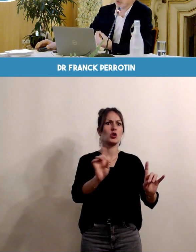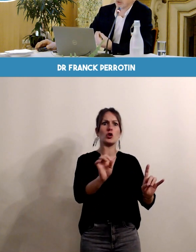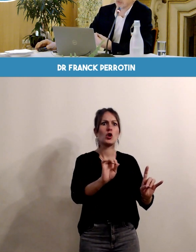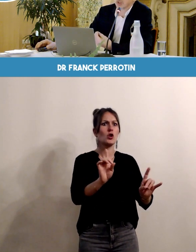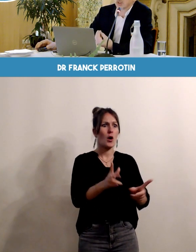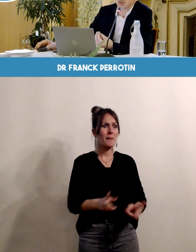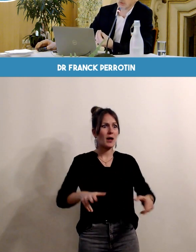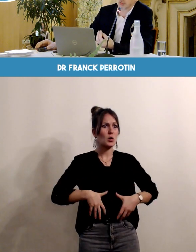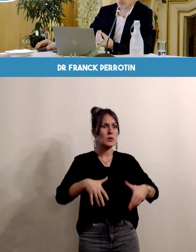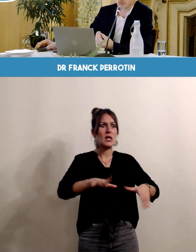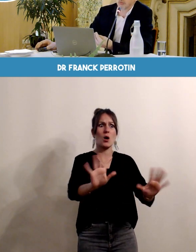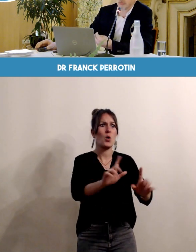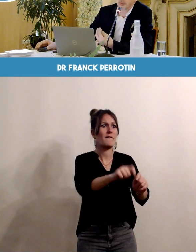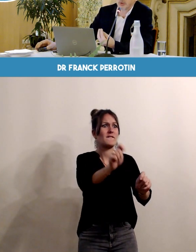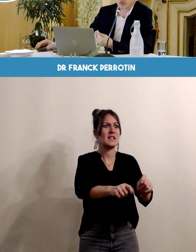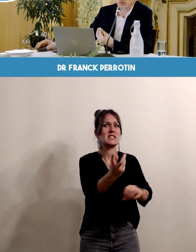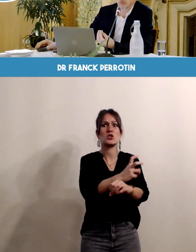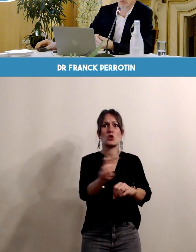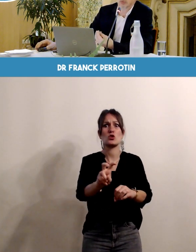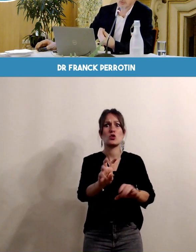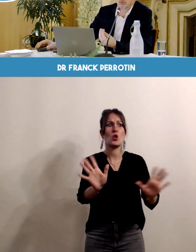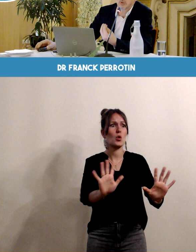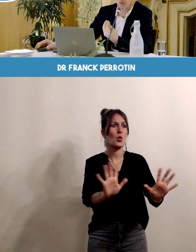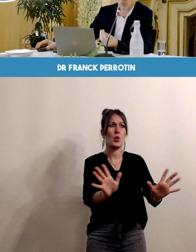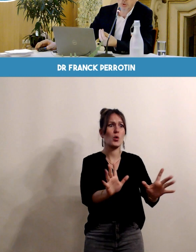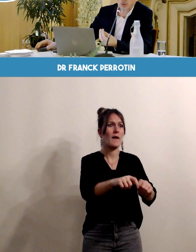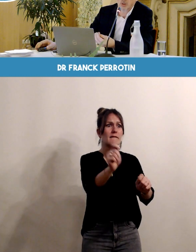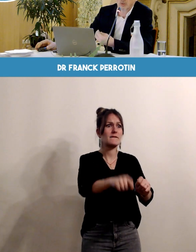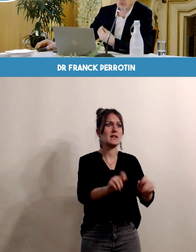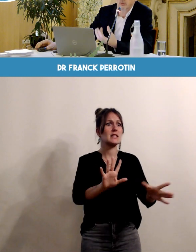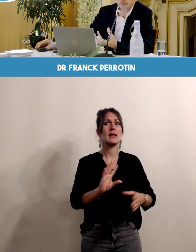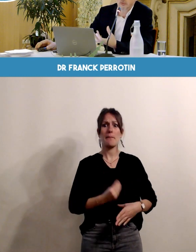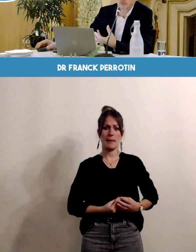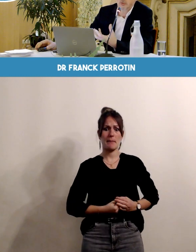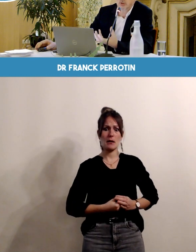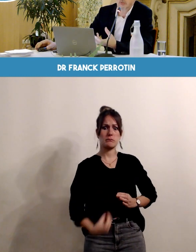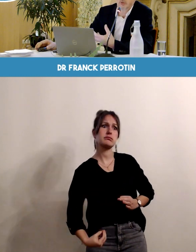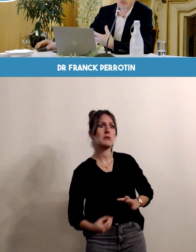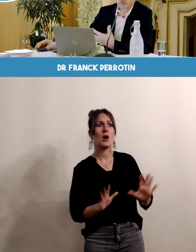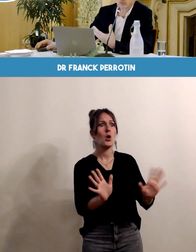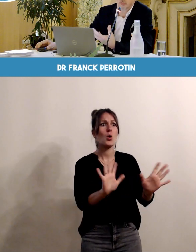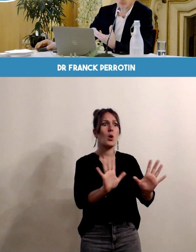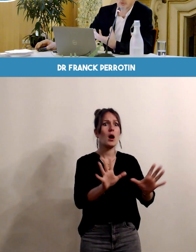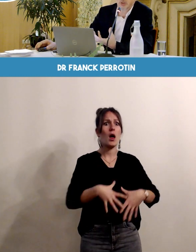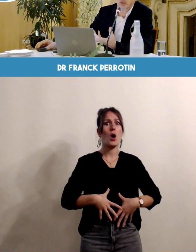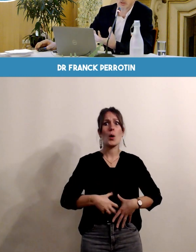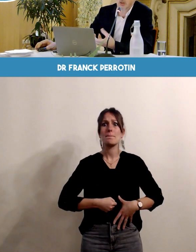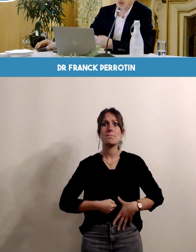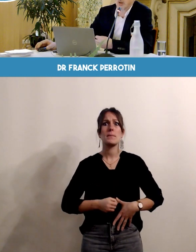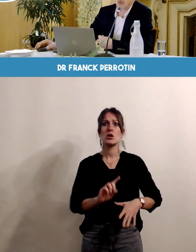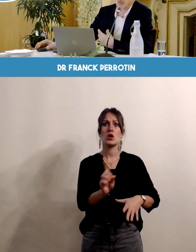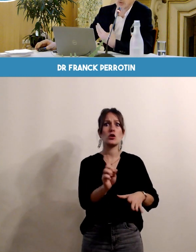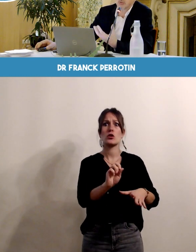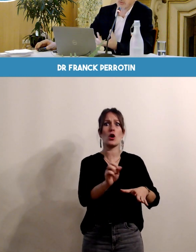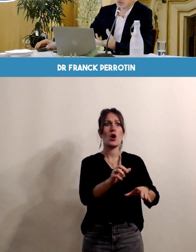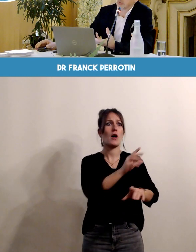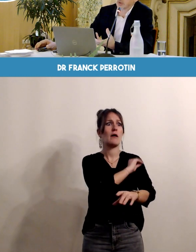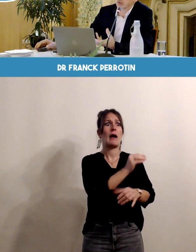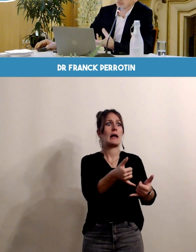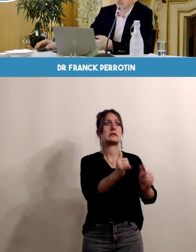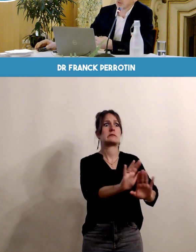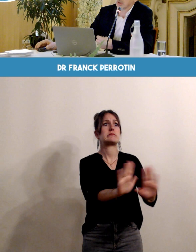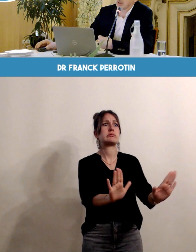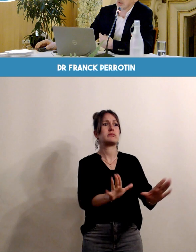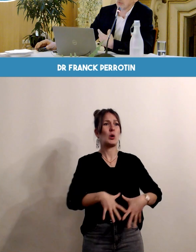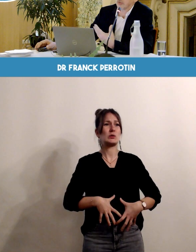possible pendant la grossesse c'est dangereux le bébé risque de se décrocher on risque de faire une fausse couche peut-être on risque d'avoir des